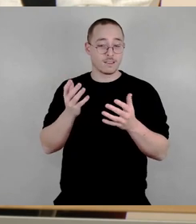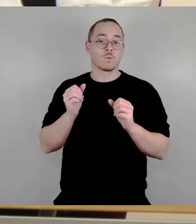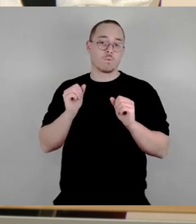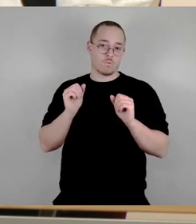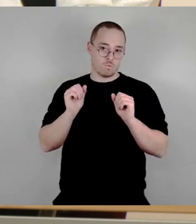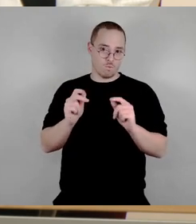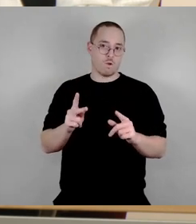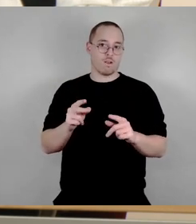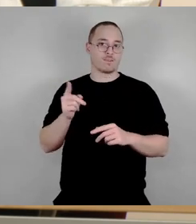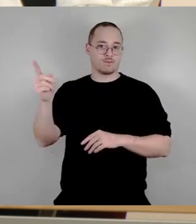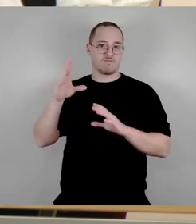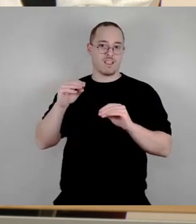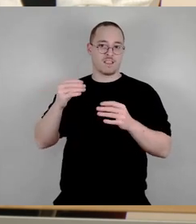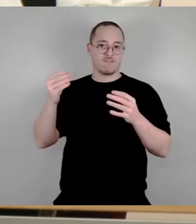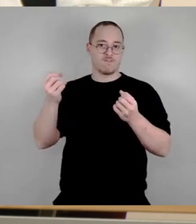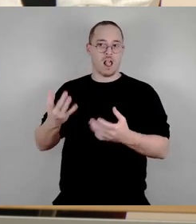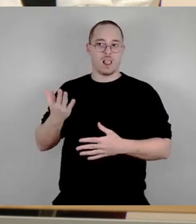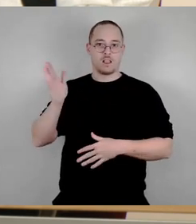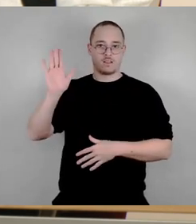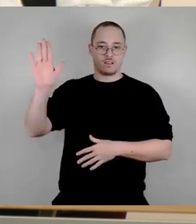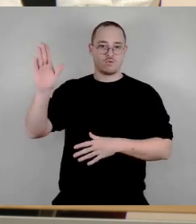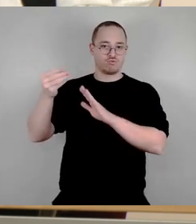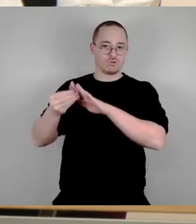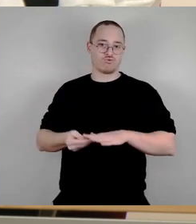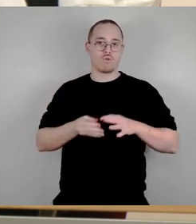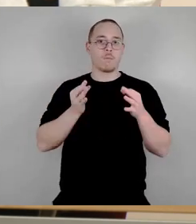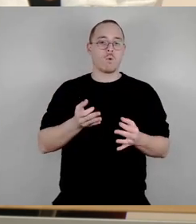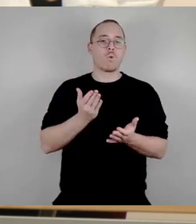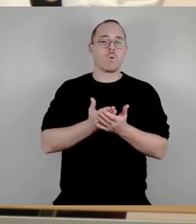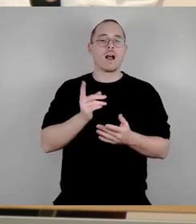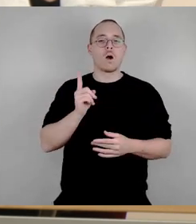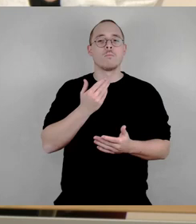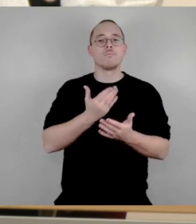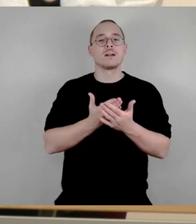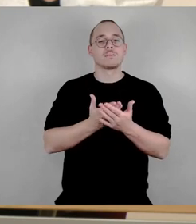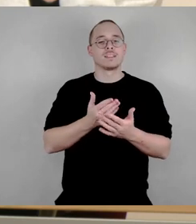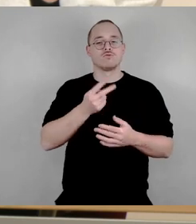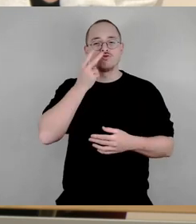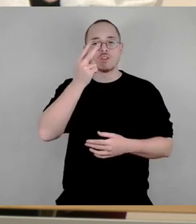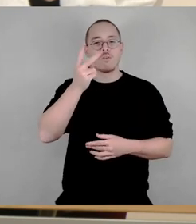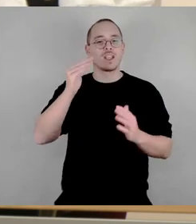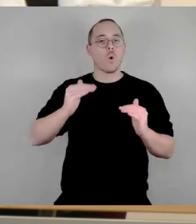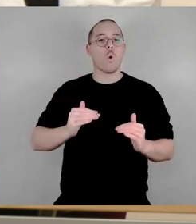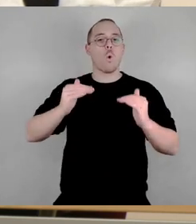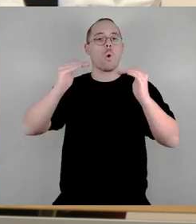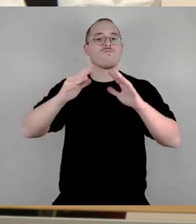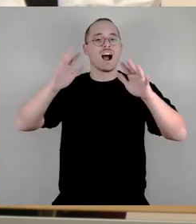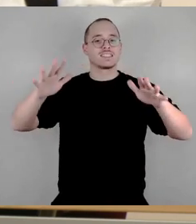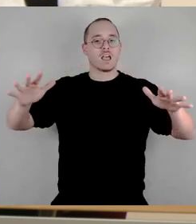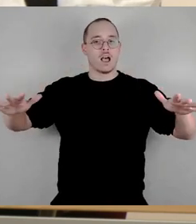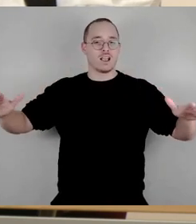Übergangssituation weiter zu betreiben. Das ist uns wichtig. Jetzt zur energetischen Seite. Herr Stadtrat Lippmann,